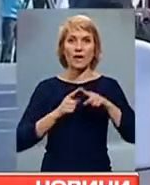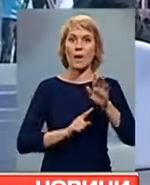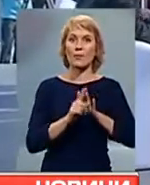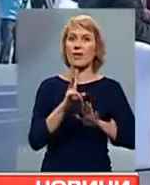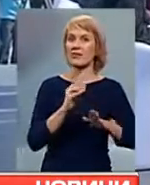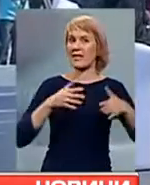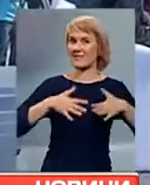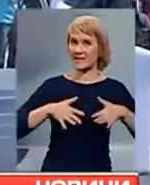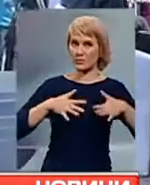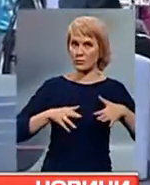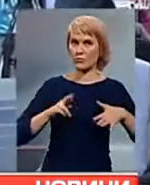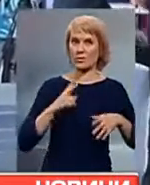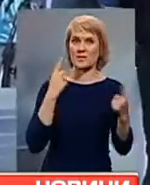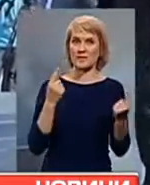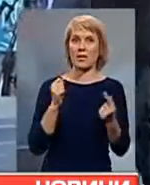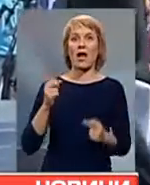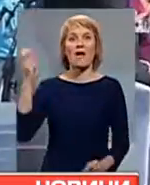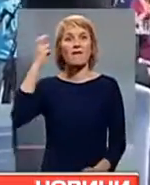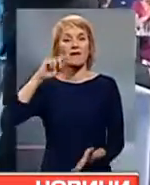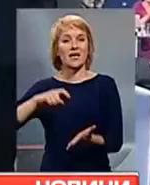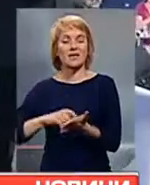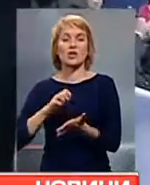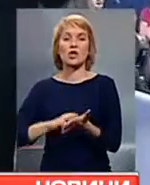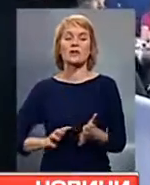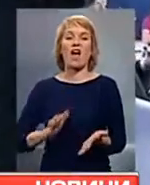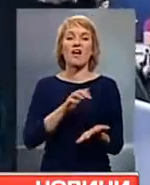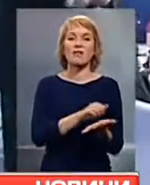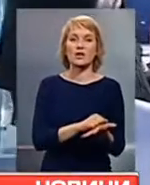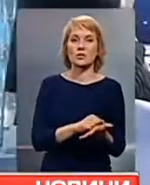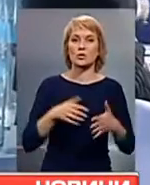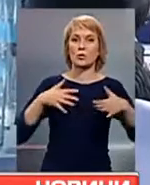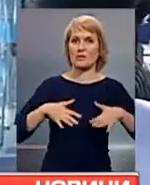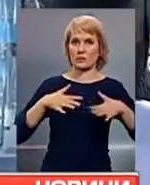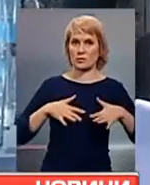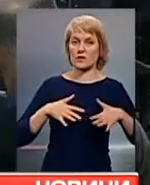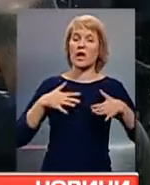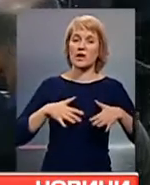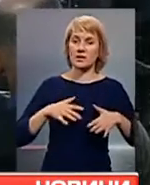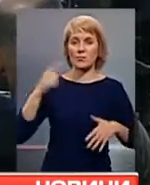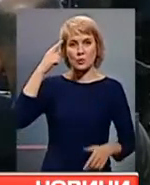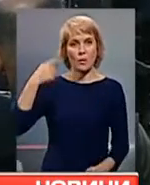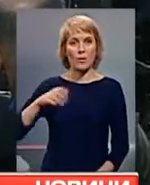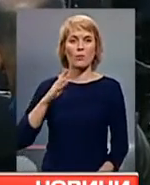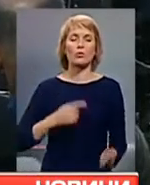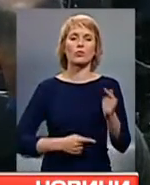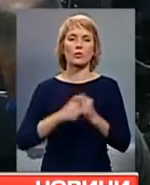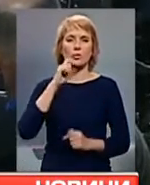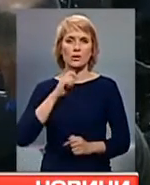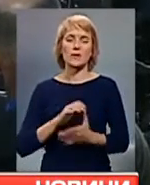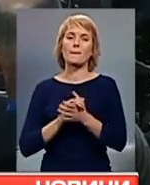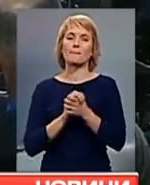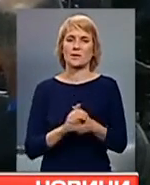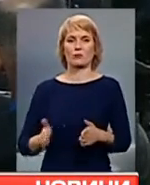через анексію півострова. На думку президента, Крим знову буде українським, причому мирним шляхом. Петро Порошенко сказав,